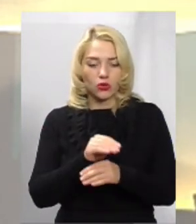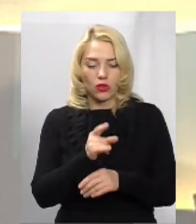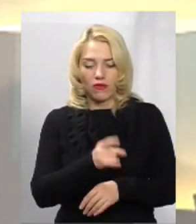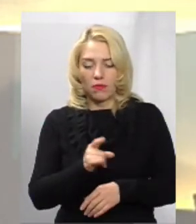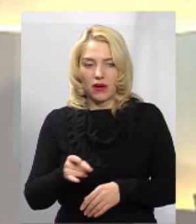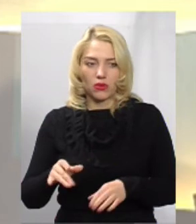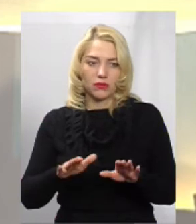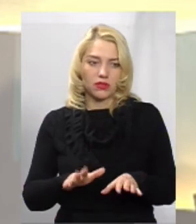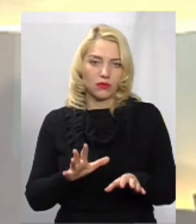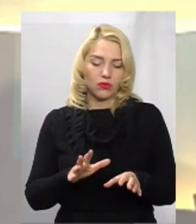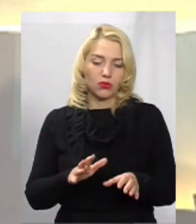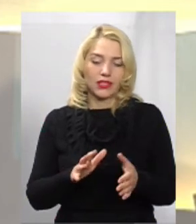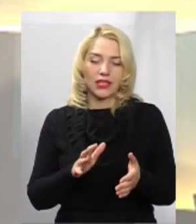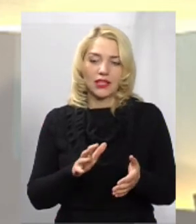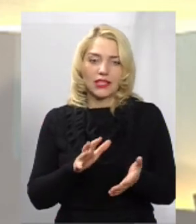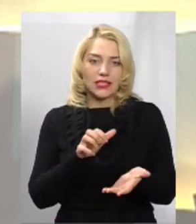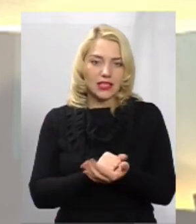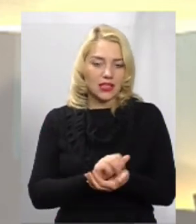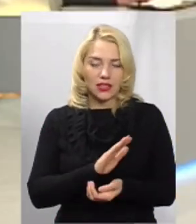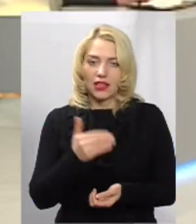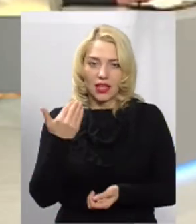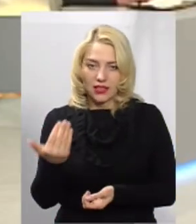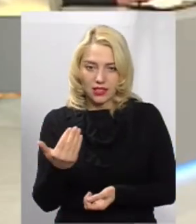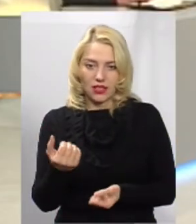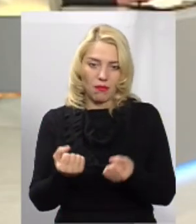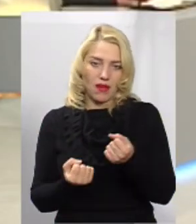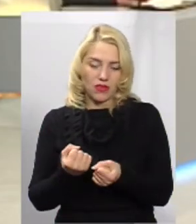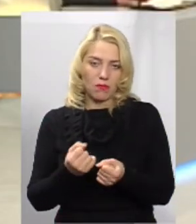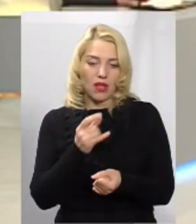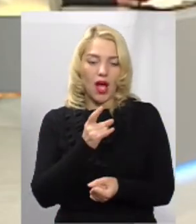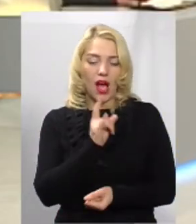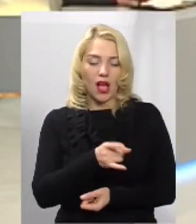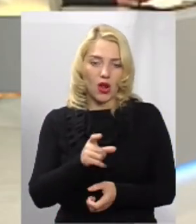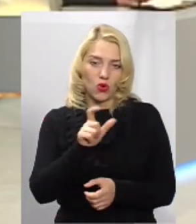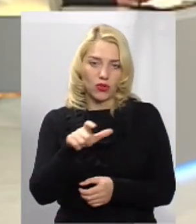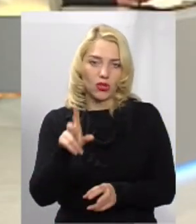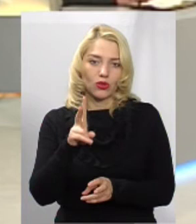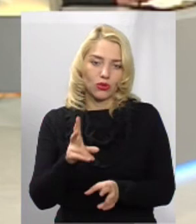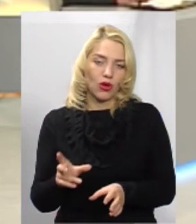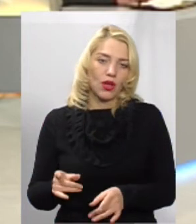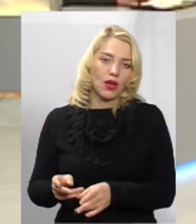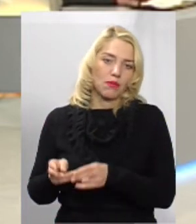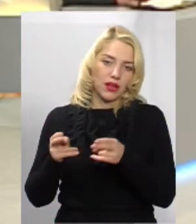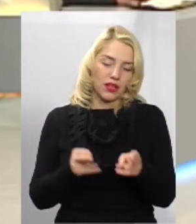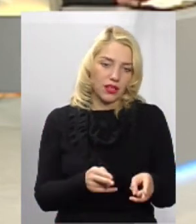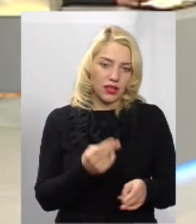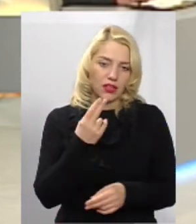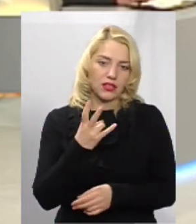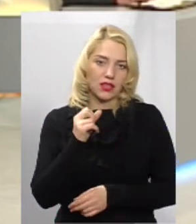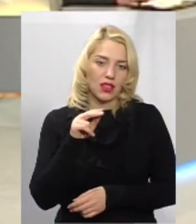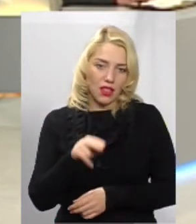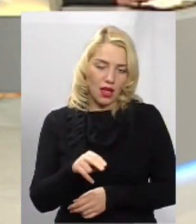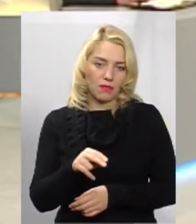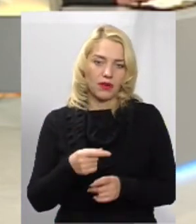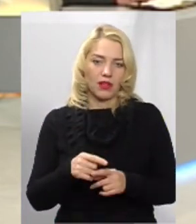паркомісця зразу будуть забиті не їхніми автівками, а автівками людей, які приїхали в ТЦ-Квартал, СНАП, в